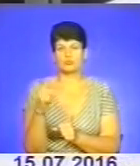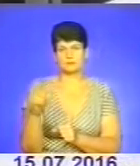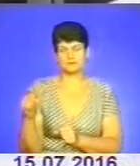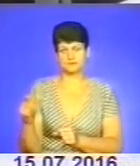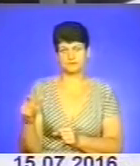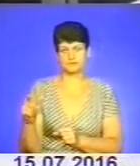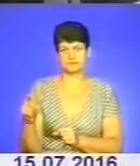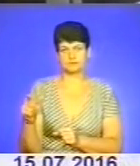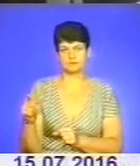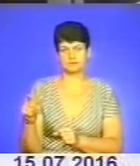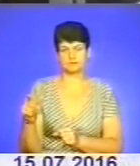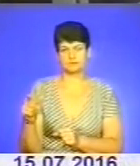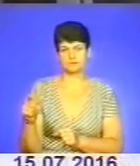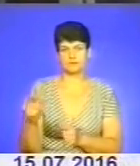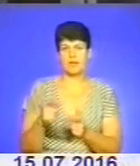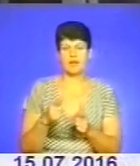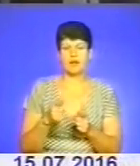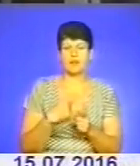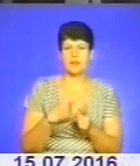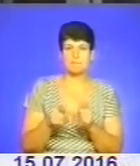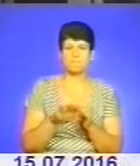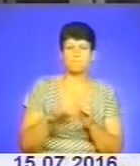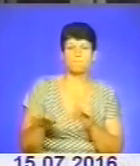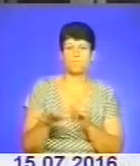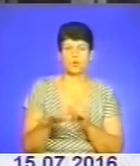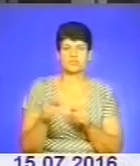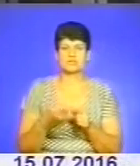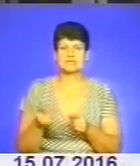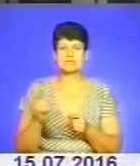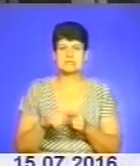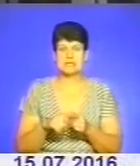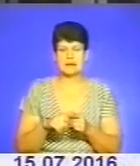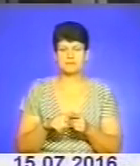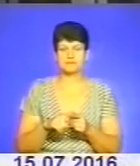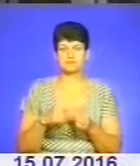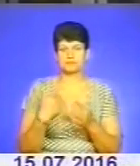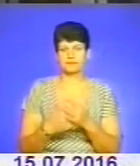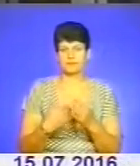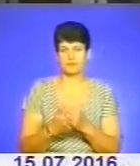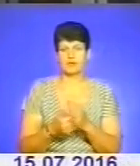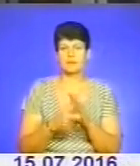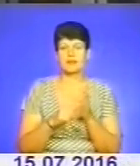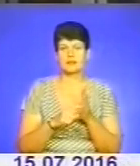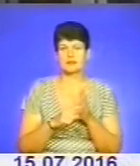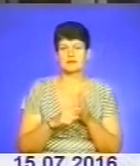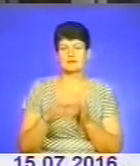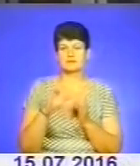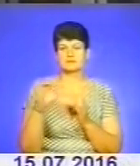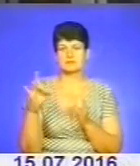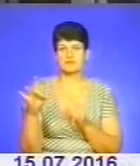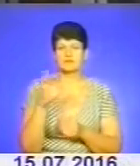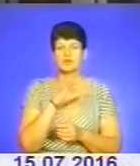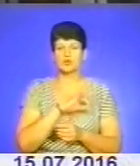Але по площах це ці типові палати, які в радянські часи і донедавна